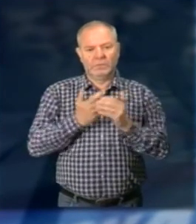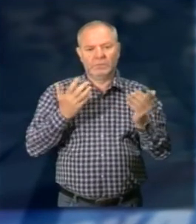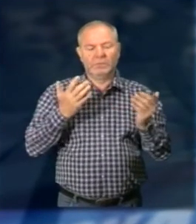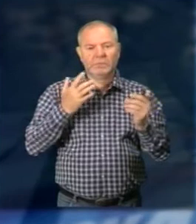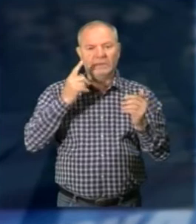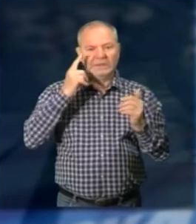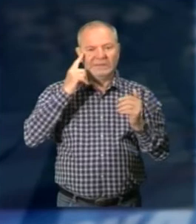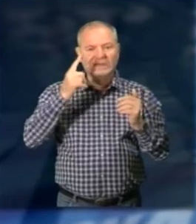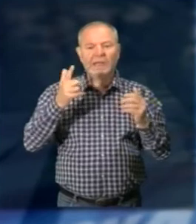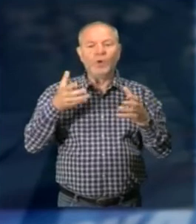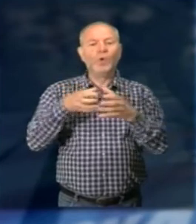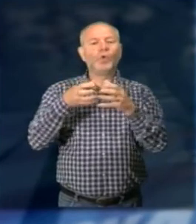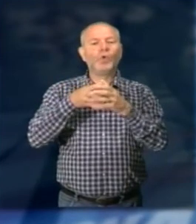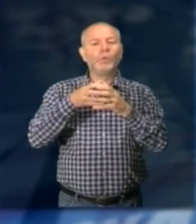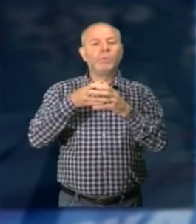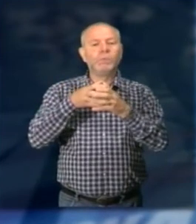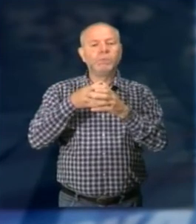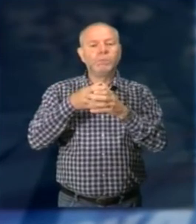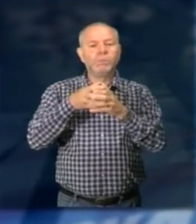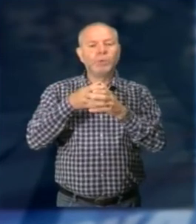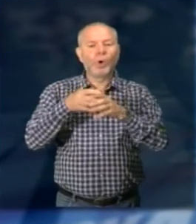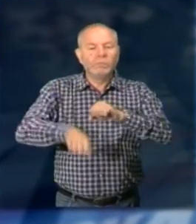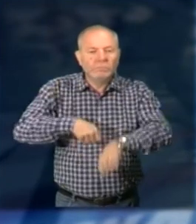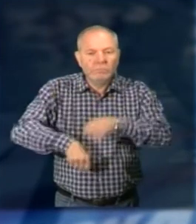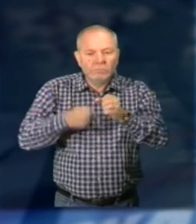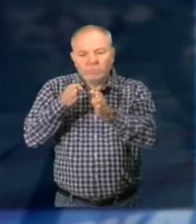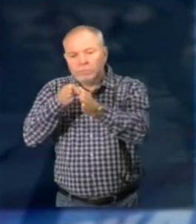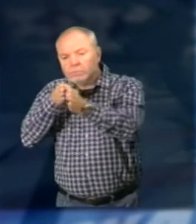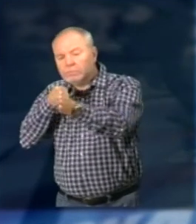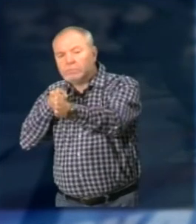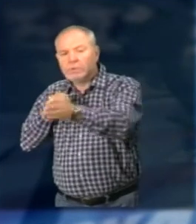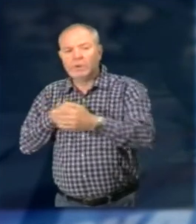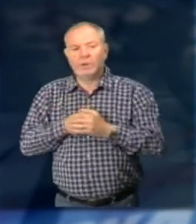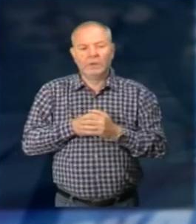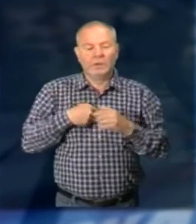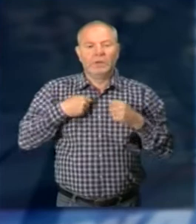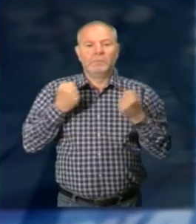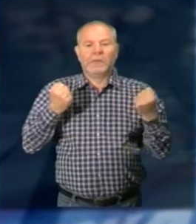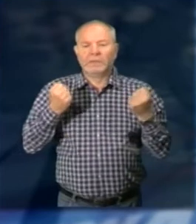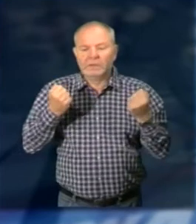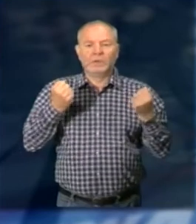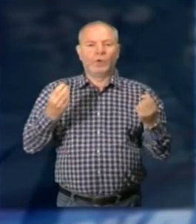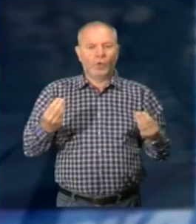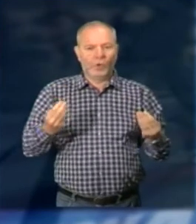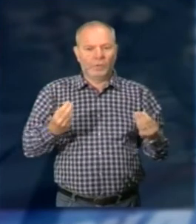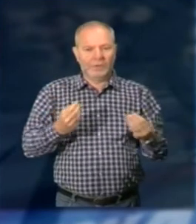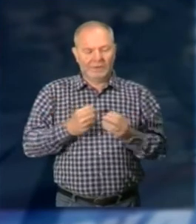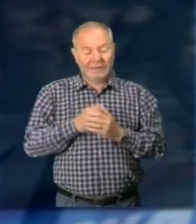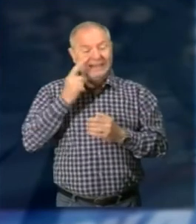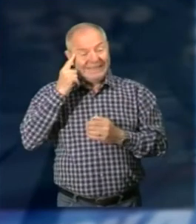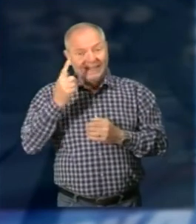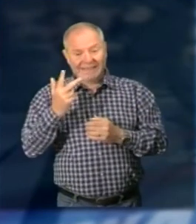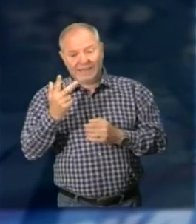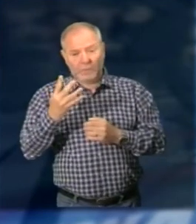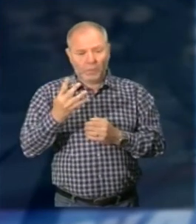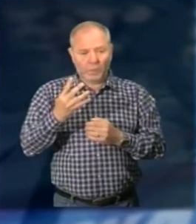classici gruppetti di ciclisti in 3, 4 che tutti gli automobilisti maledicono? In quel caso, quando sono 3 o